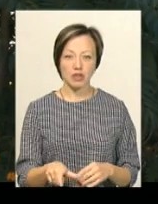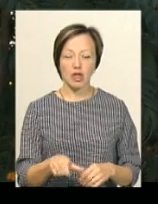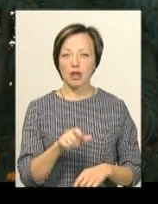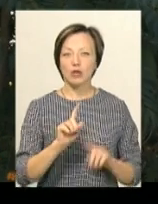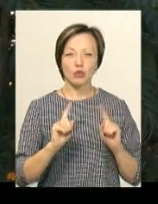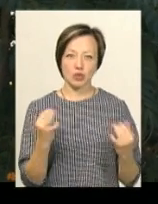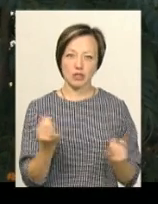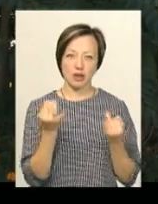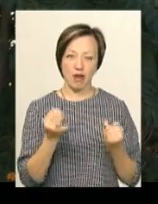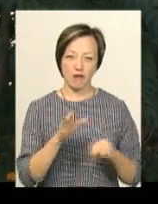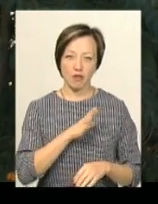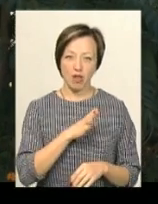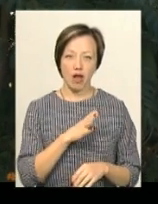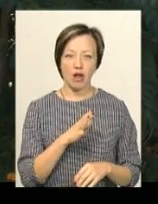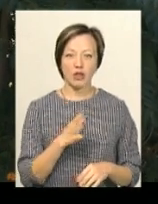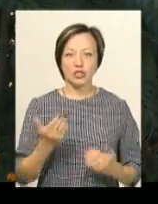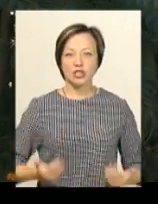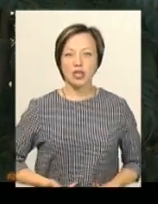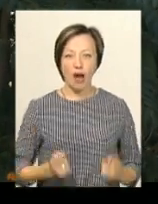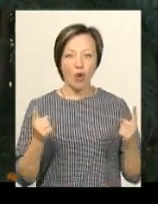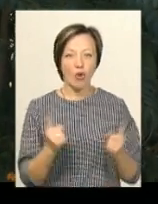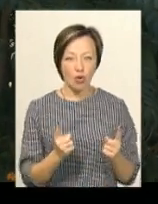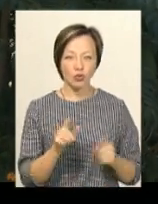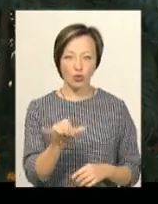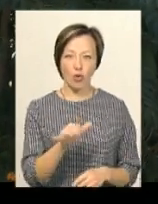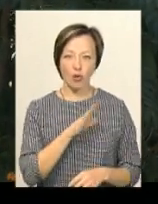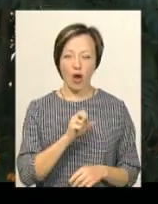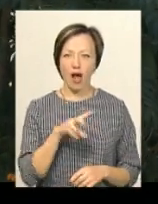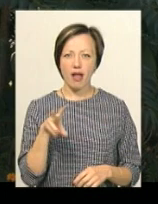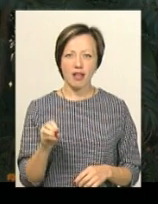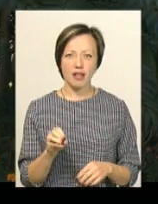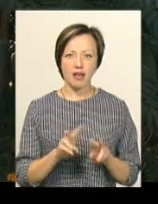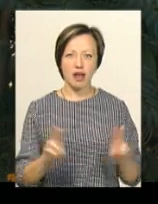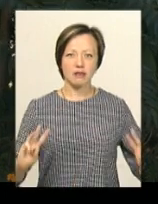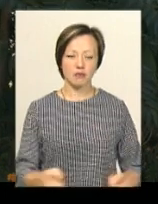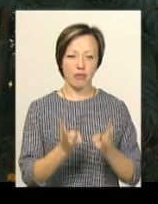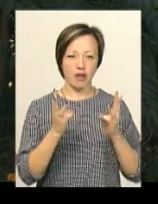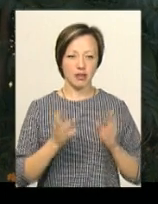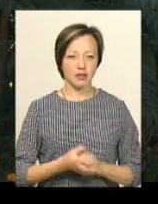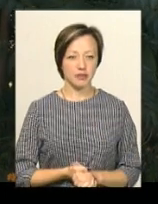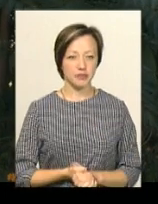Людина дуже цікава була. Хоч, знаєте, життя коротке у нього було, але воно як спалах.